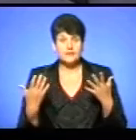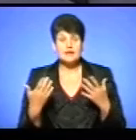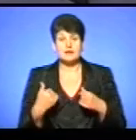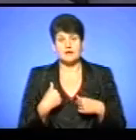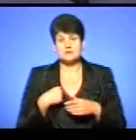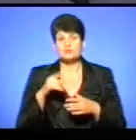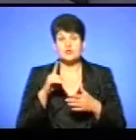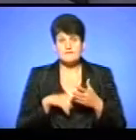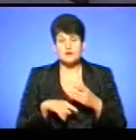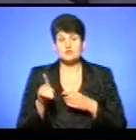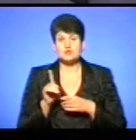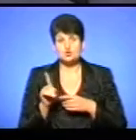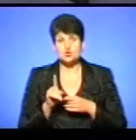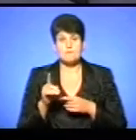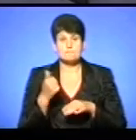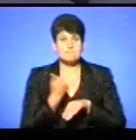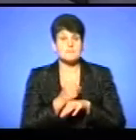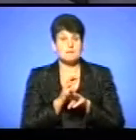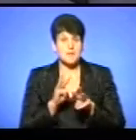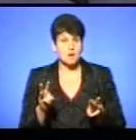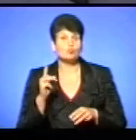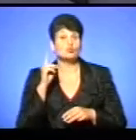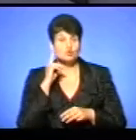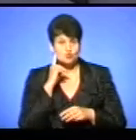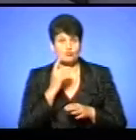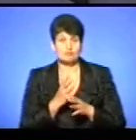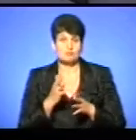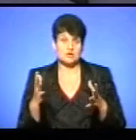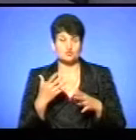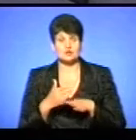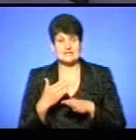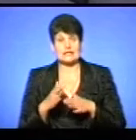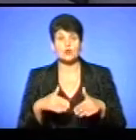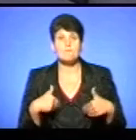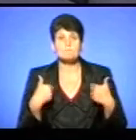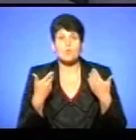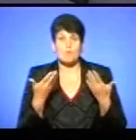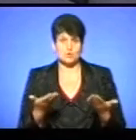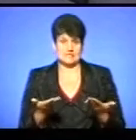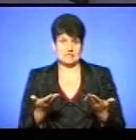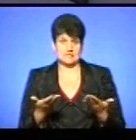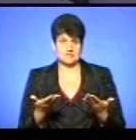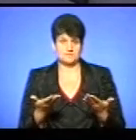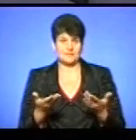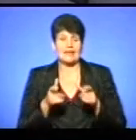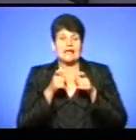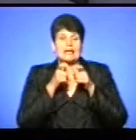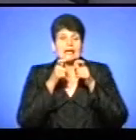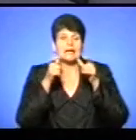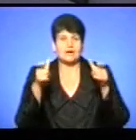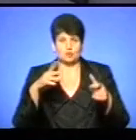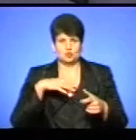сподіваюся, що прем'єр почув хоча б більшу частину тих пропозицій чи крику, скажімо, душі